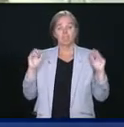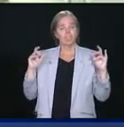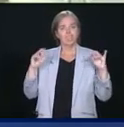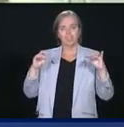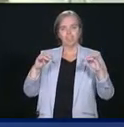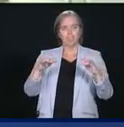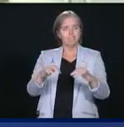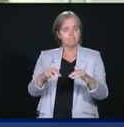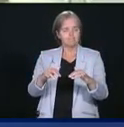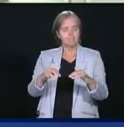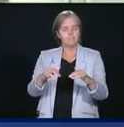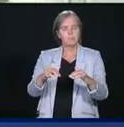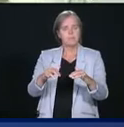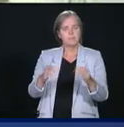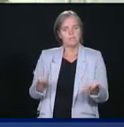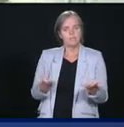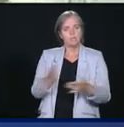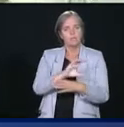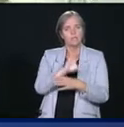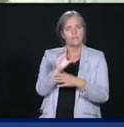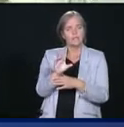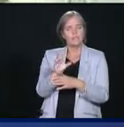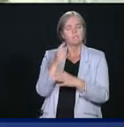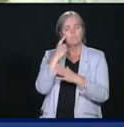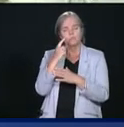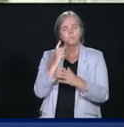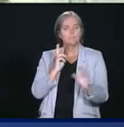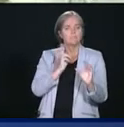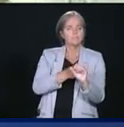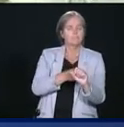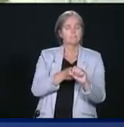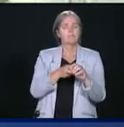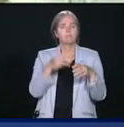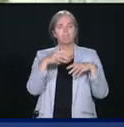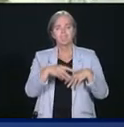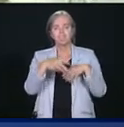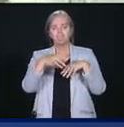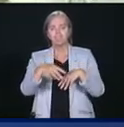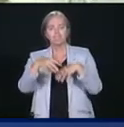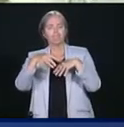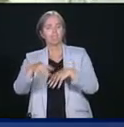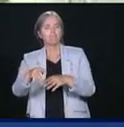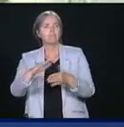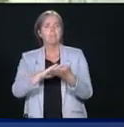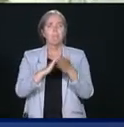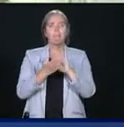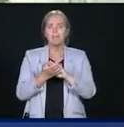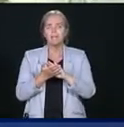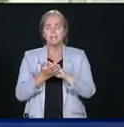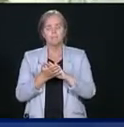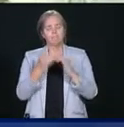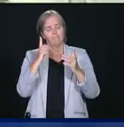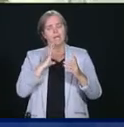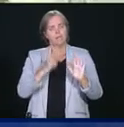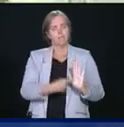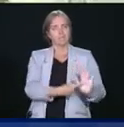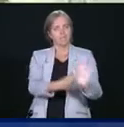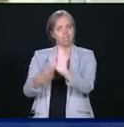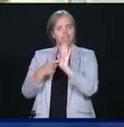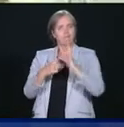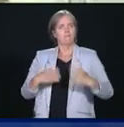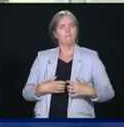à des manifestations pacifiques contre le racisme anti-noir. En se mobilisant et en